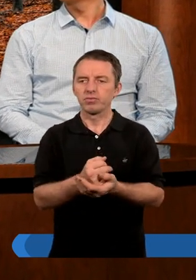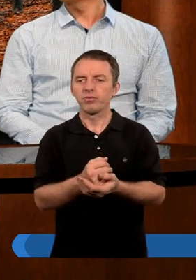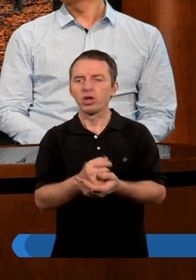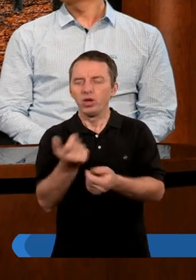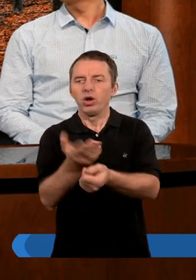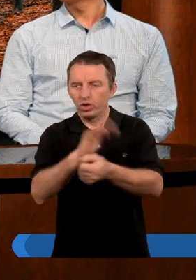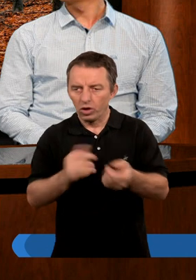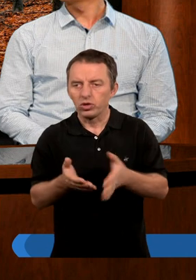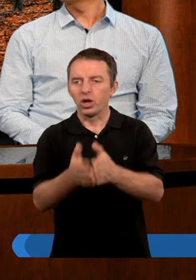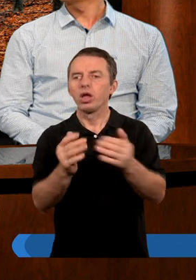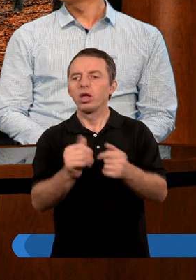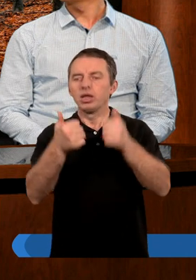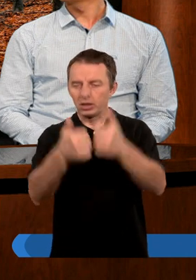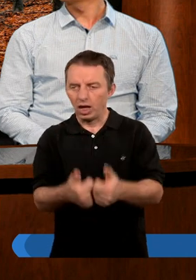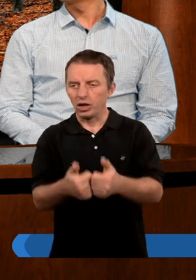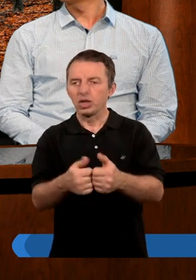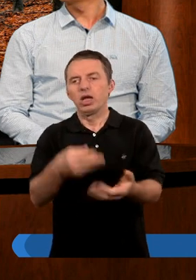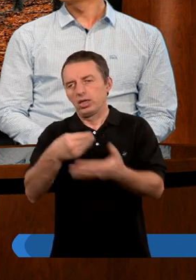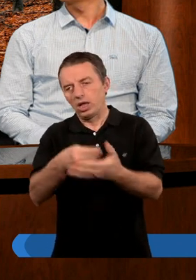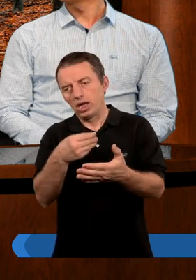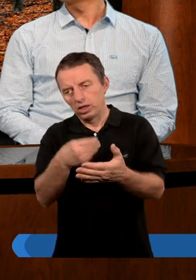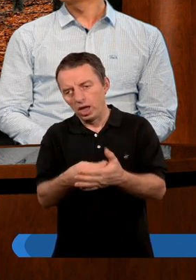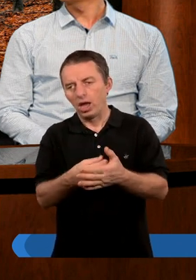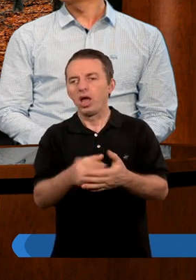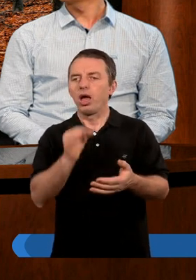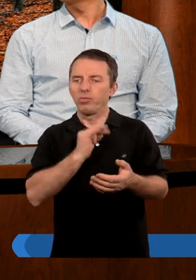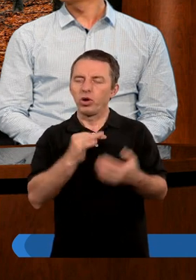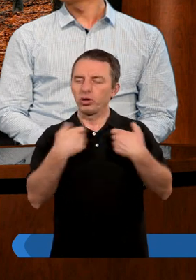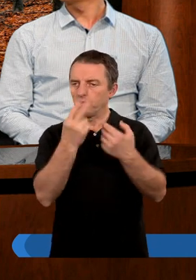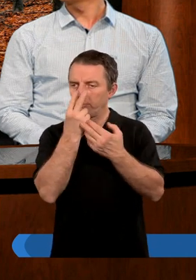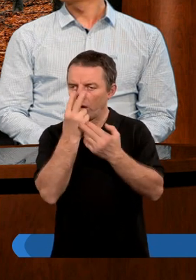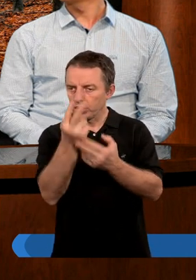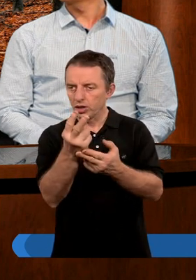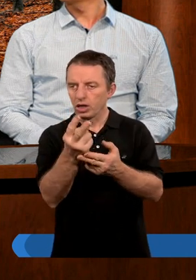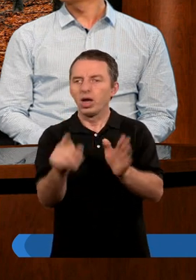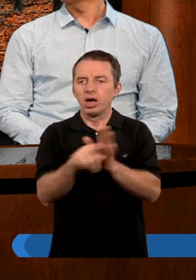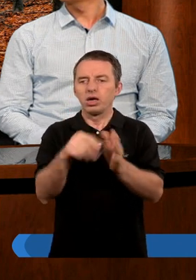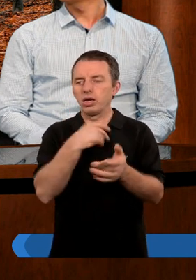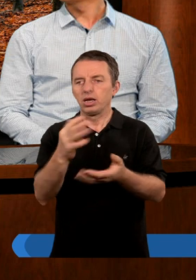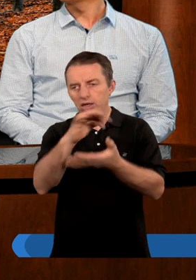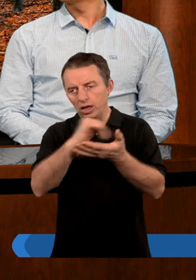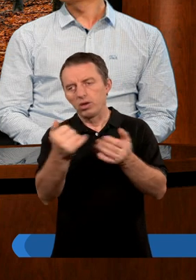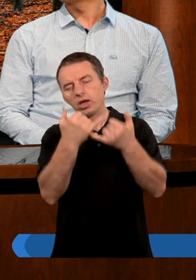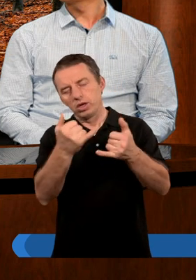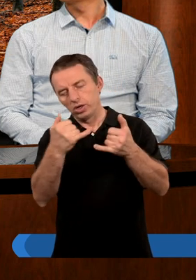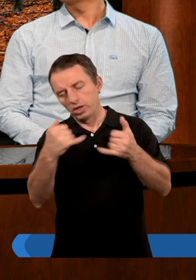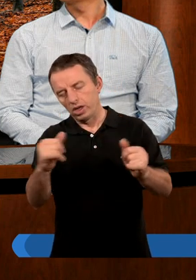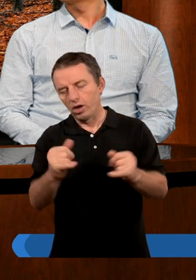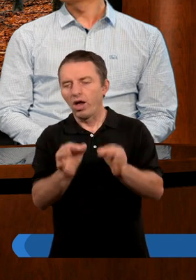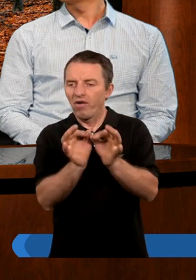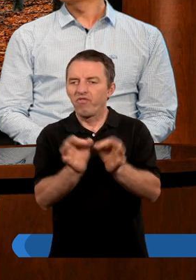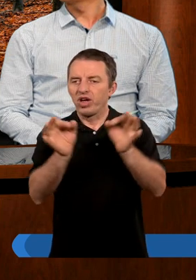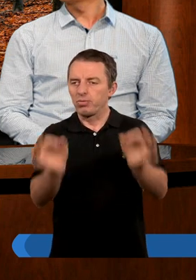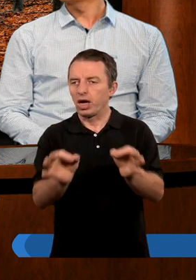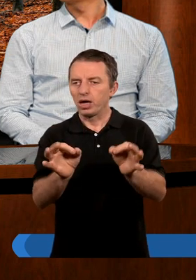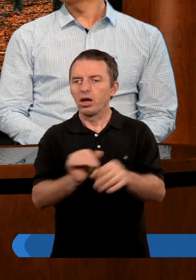prawej drodze, to to staje się dla mnie cenniejsze. Jeśli my o coś walczymy, to to dla nas nabiera innego zupełnie